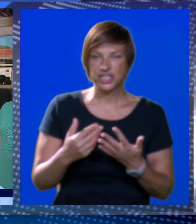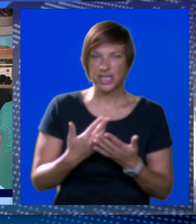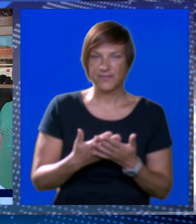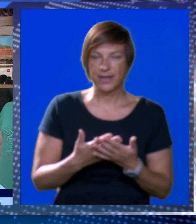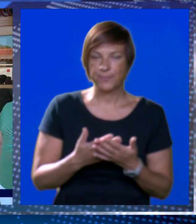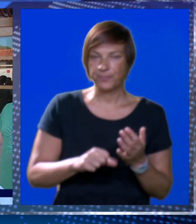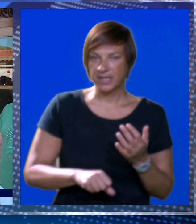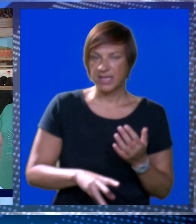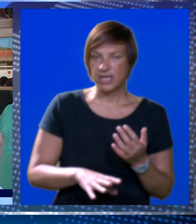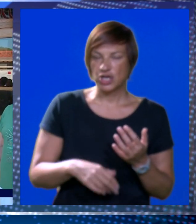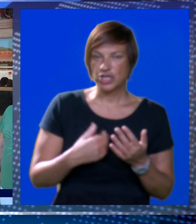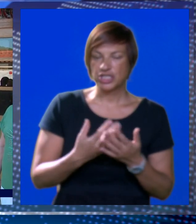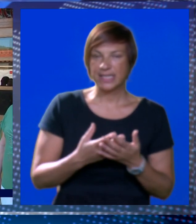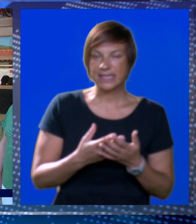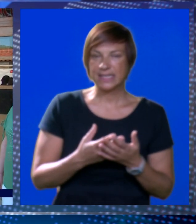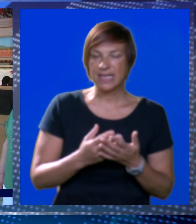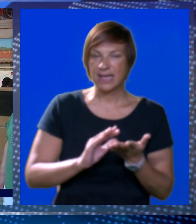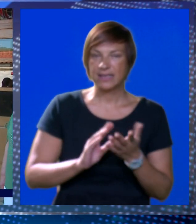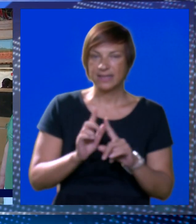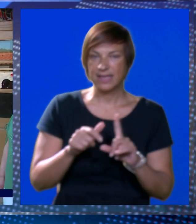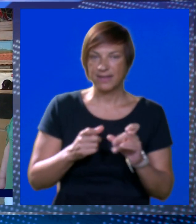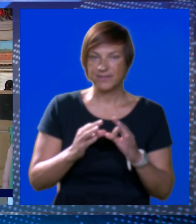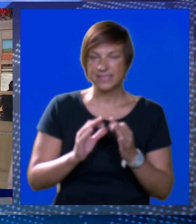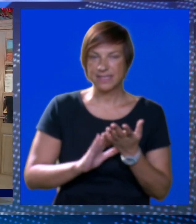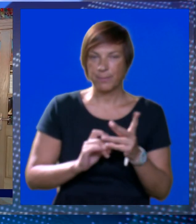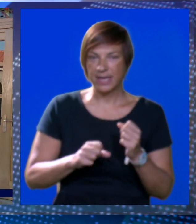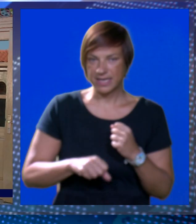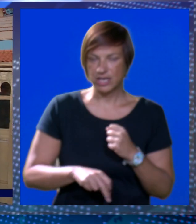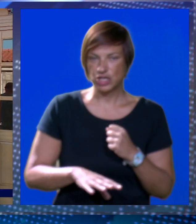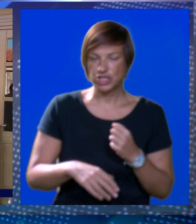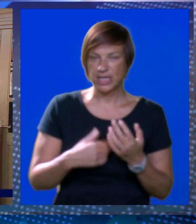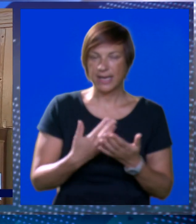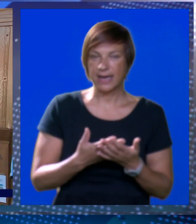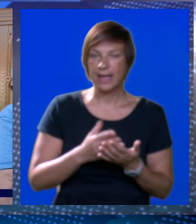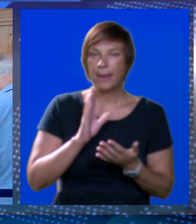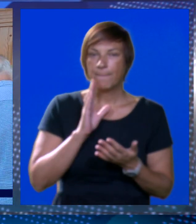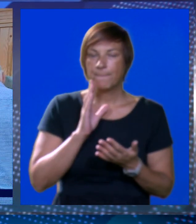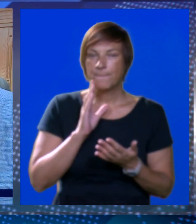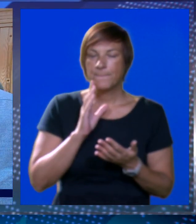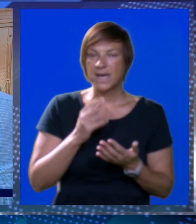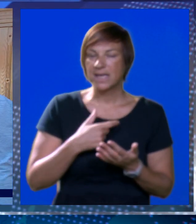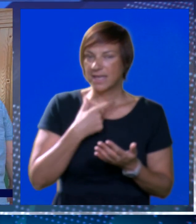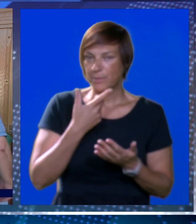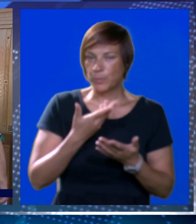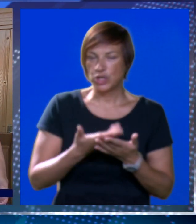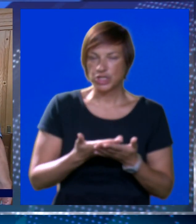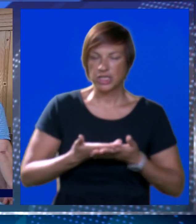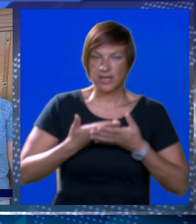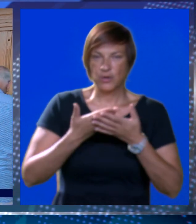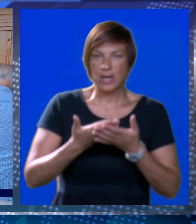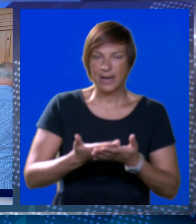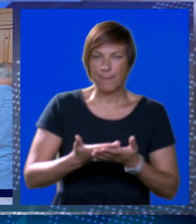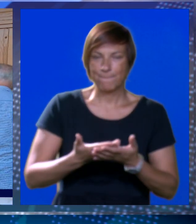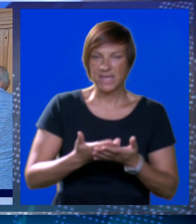rođenje nam djevice Marije, znači rođenje bogorodice koja nam je